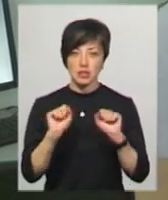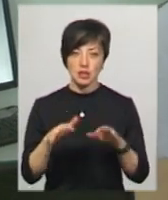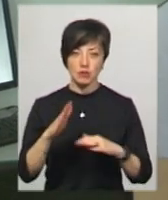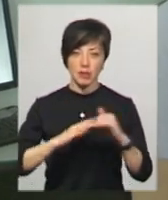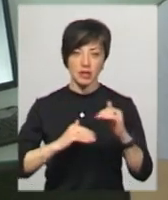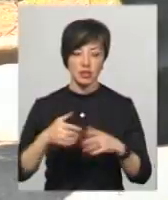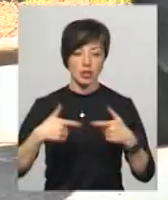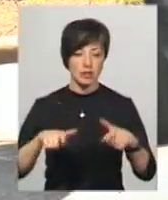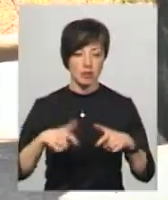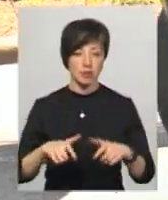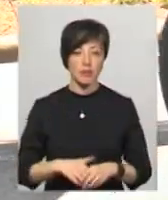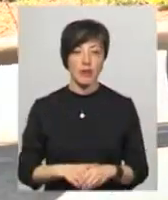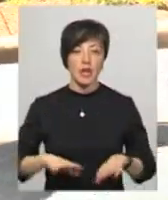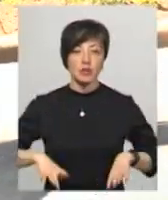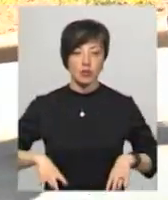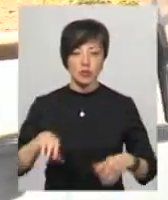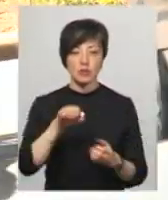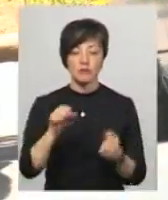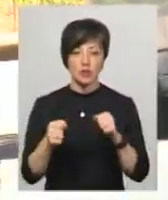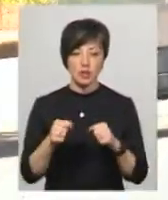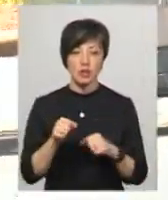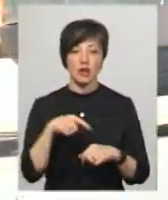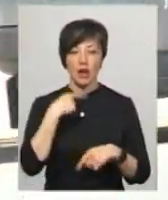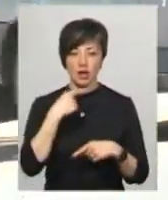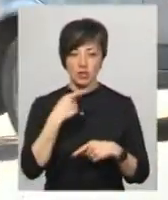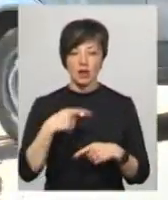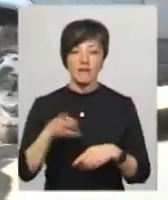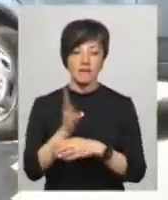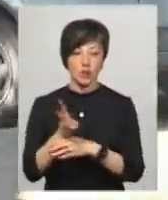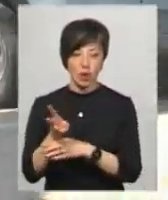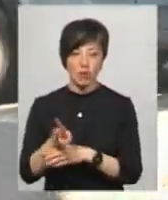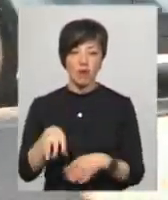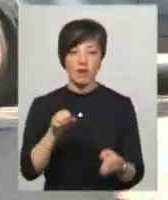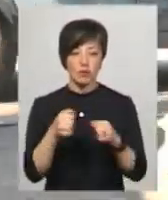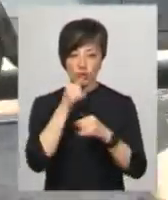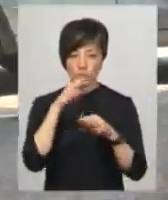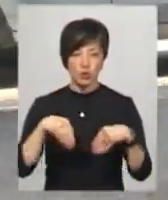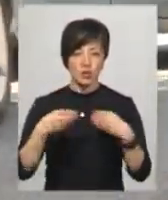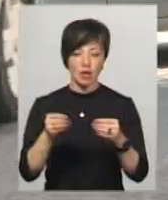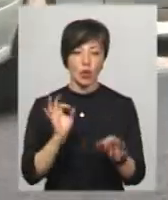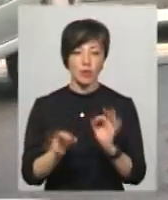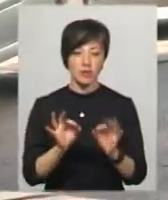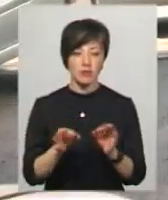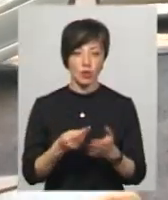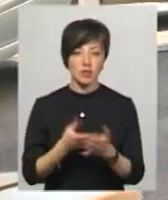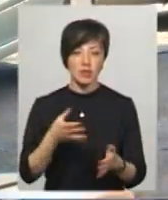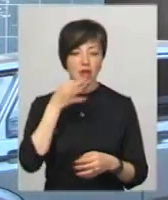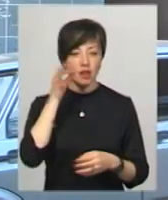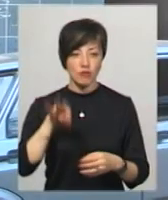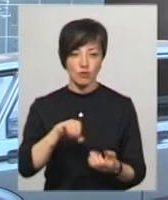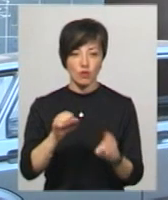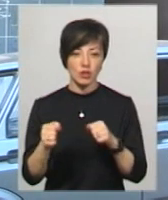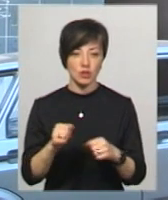практичних іспитів. Інструктор з водіння Олексій Маргітич каже, відеокамери у авто не можуть дати об'єктивної оцінки навичок водіння.